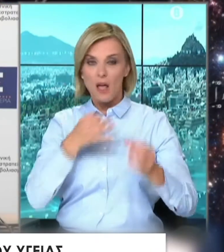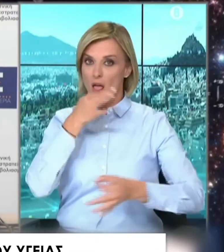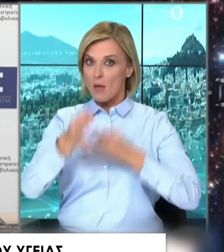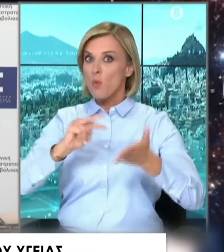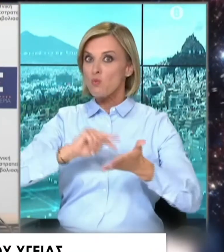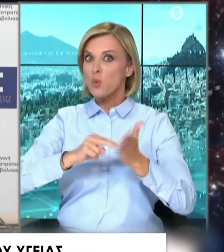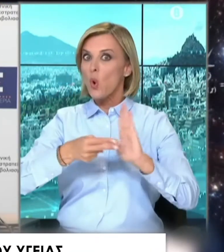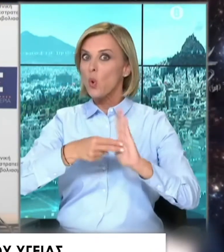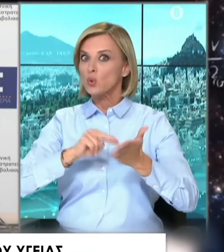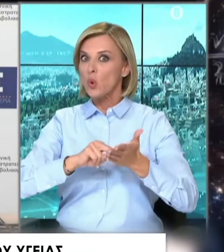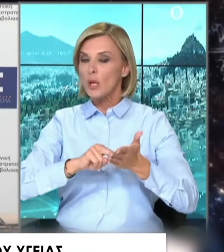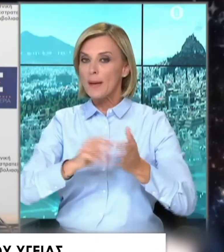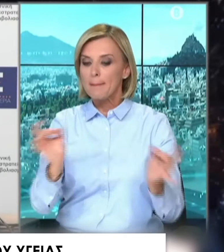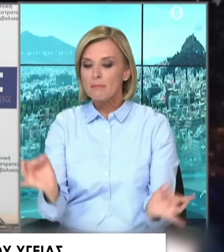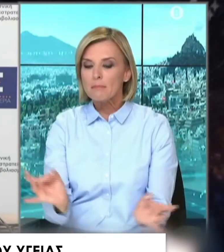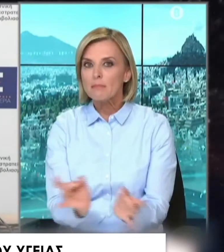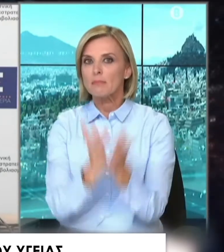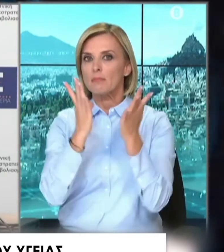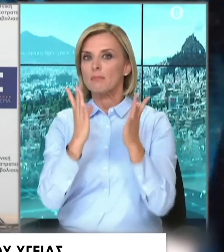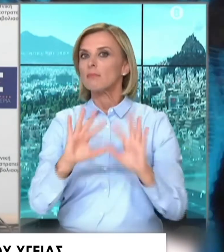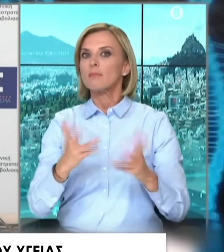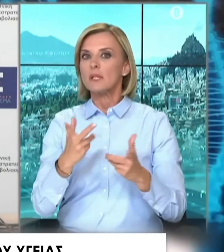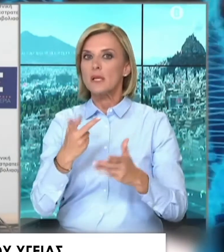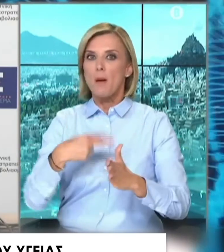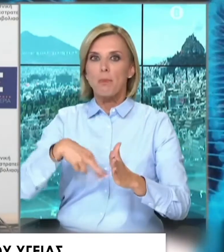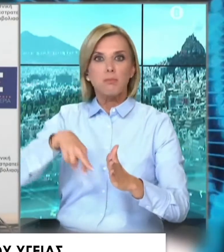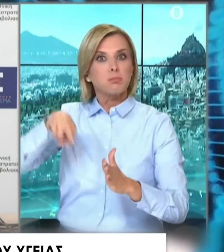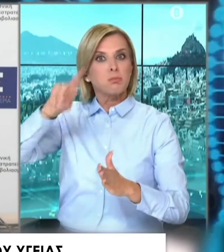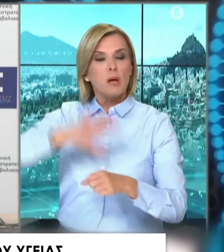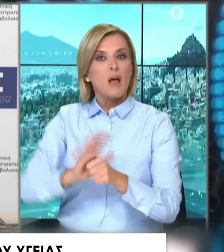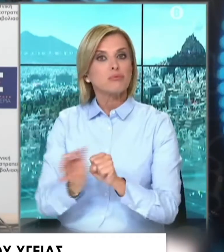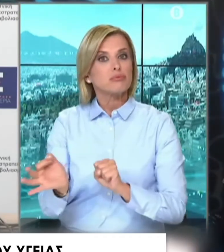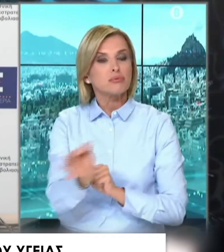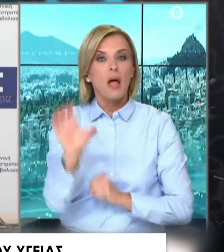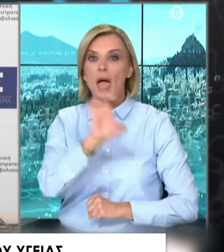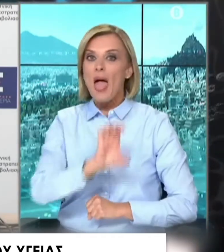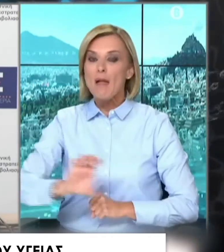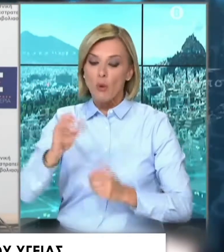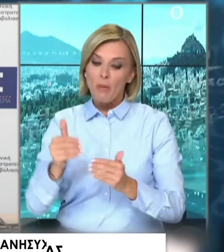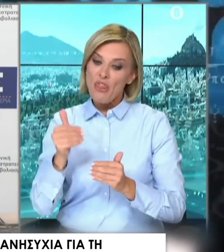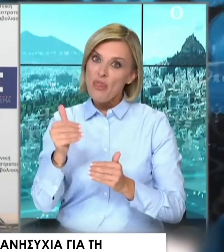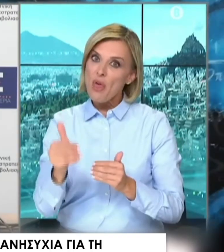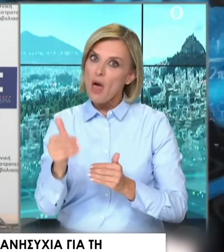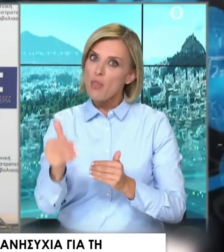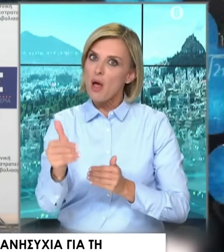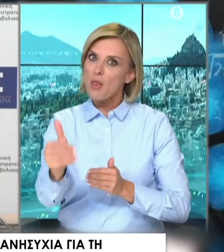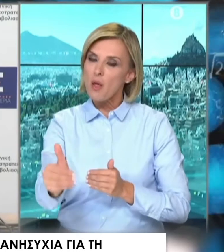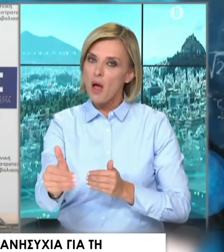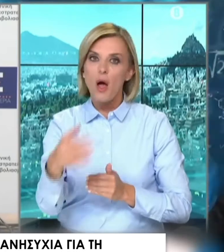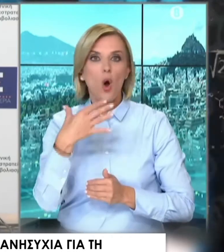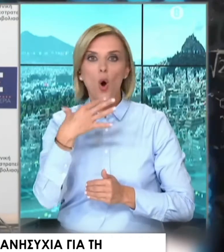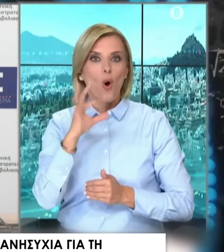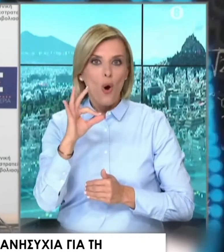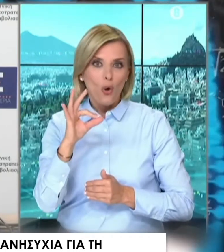κίνδυνο του κινδύνου για τυχόν αύξηση της επιδημίας στην Ευρώπη στους προσεχείς μήνες λόγω της άρσης